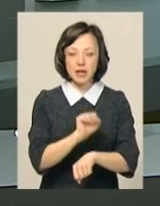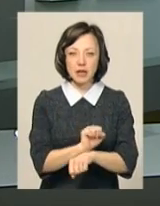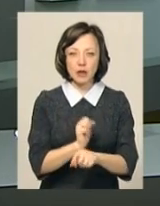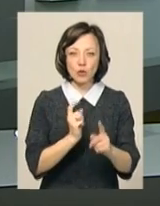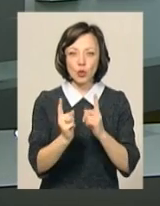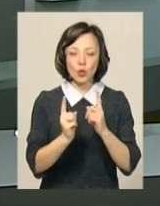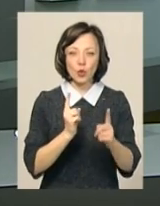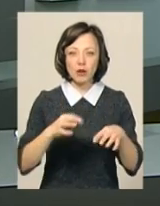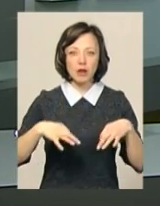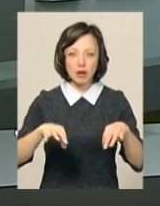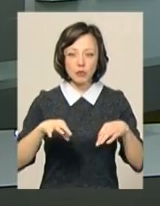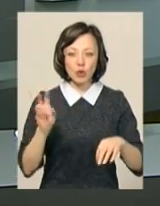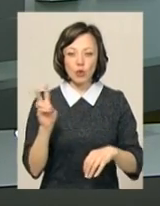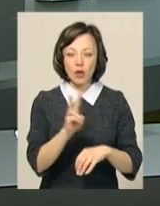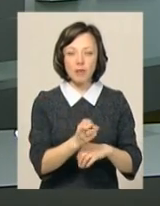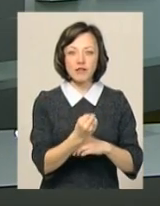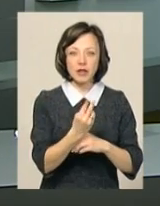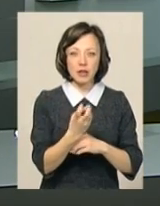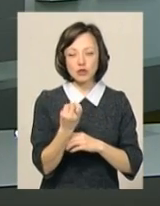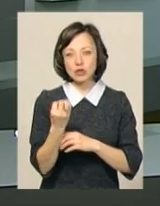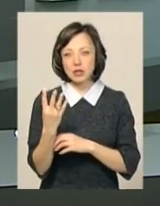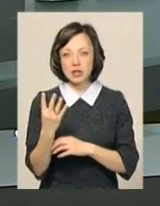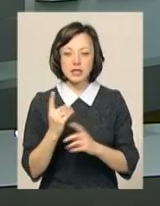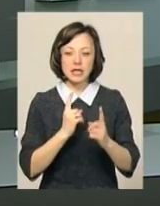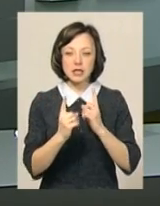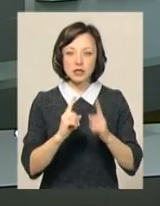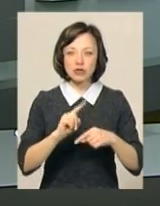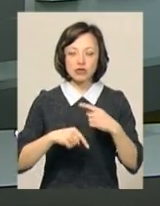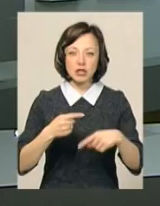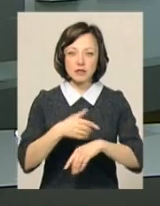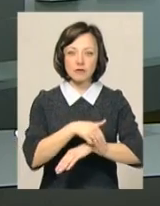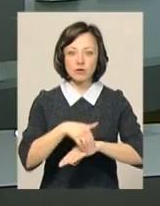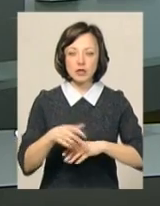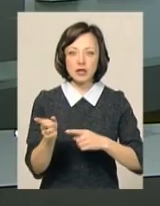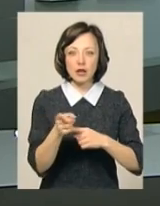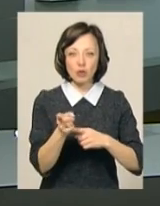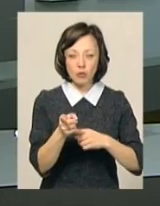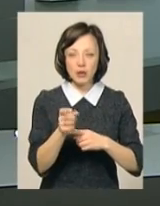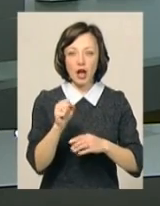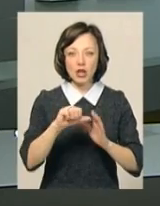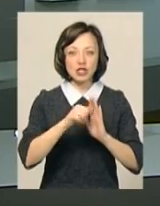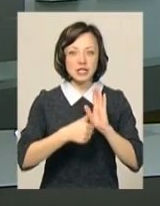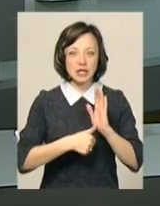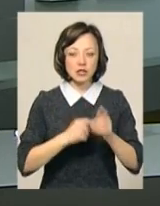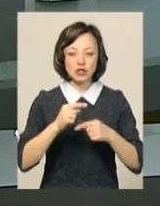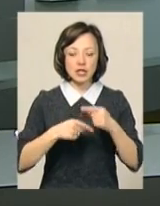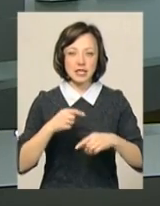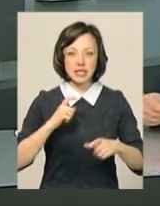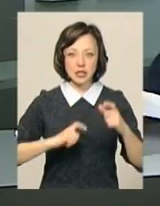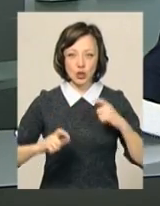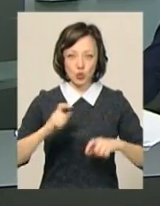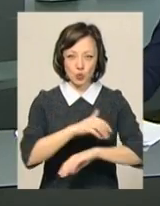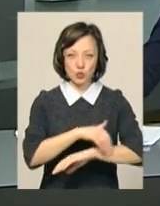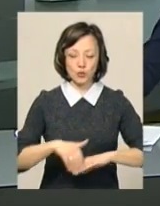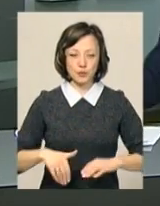транспорту. Тому тролейбуси номер 12 та 14 їздитимуть через вулицю Тернопільську, а 16 через Інститутську.